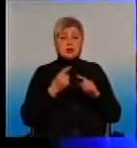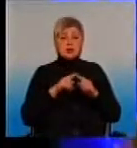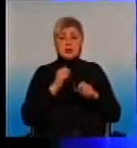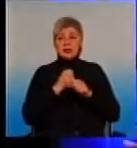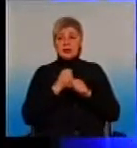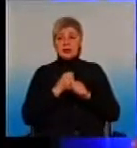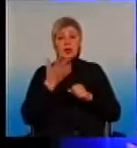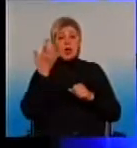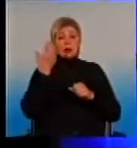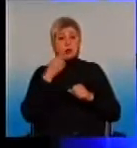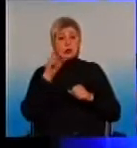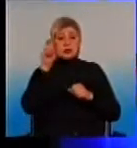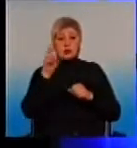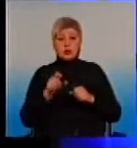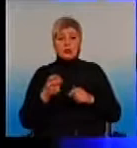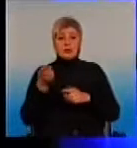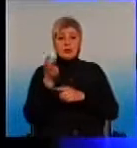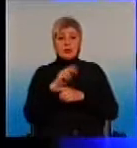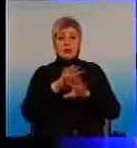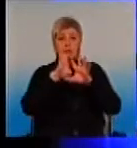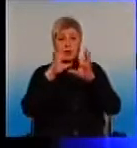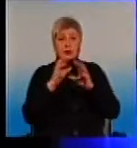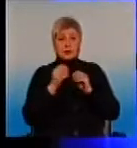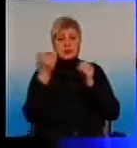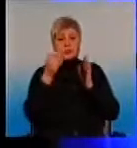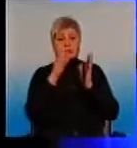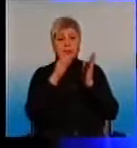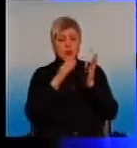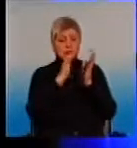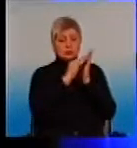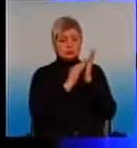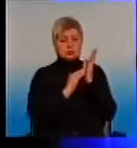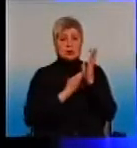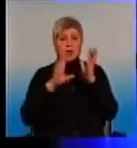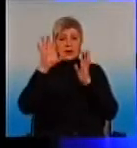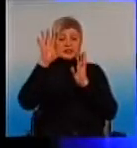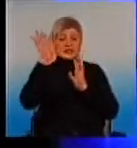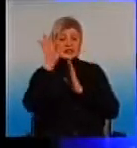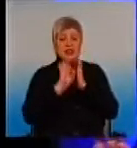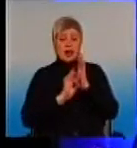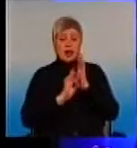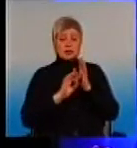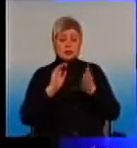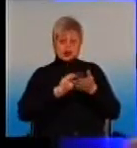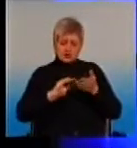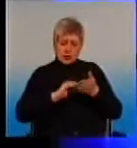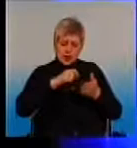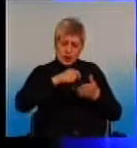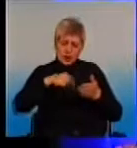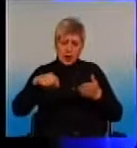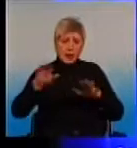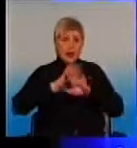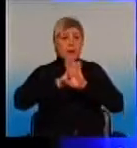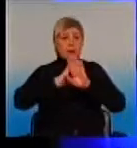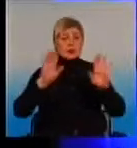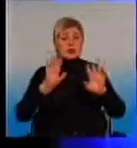Але коли чоловік приходить, все його данні вводяться прямо в комп'ютер, сразу, ні на тетрадочках, ні на тікарах,